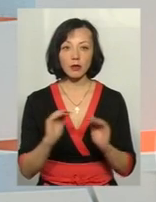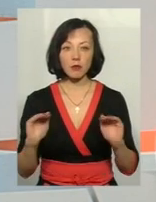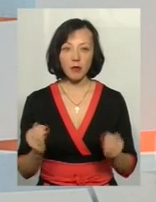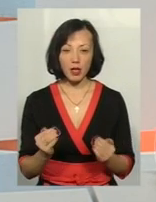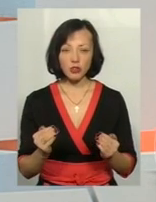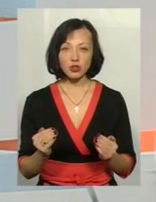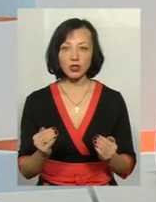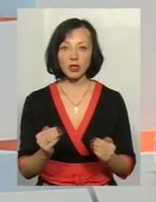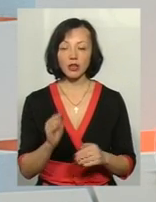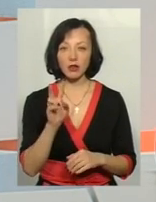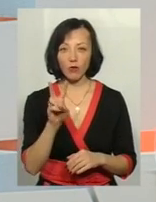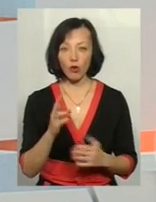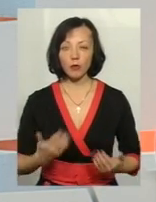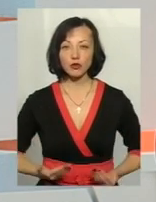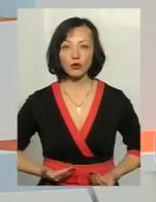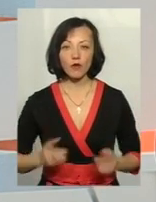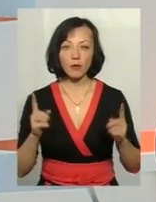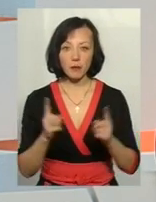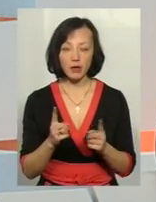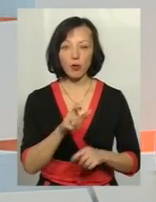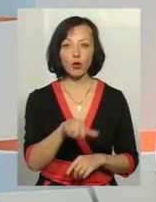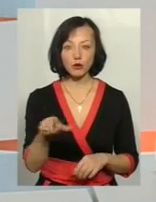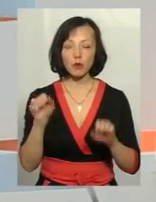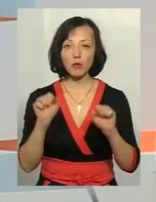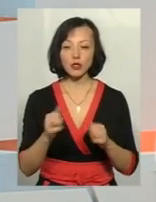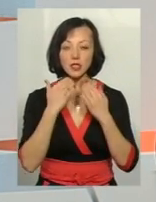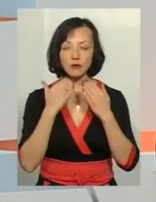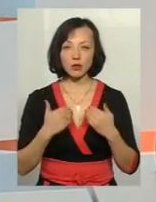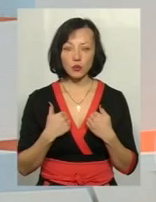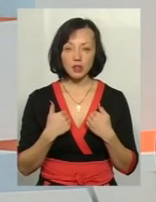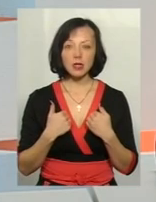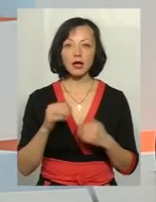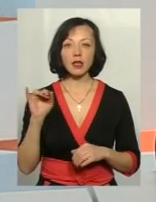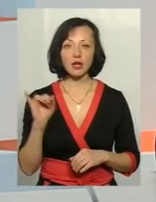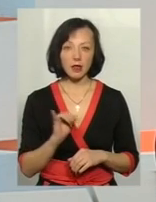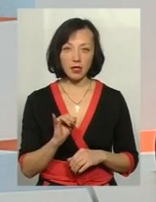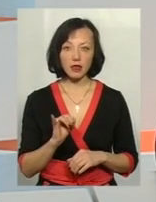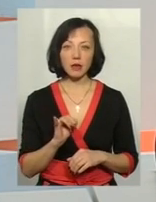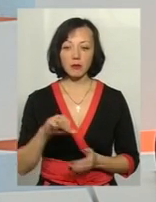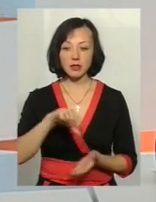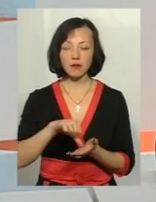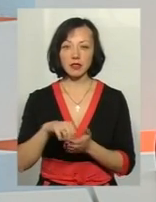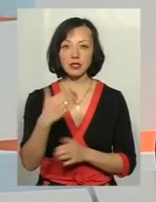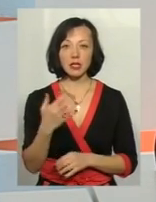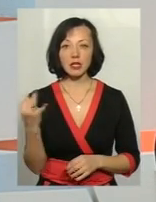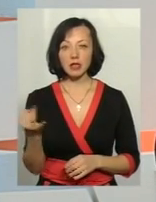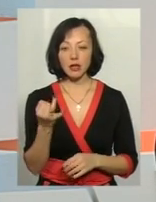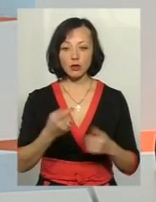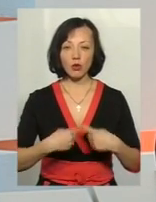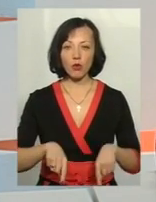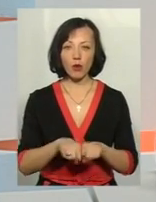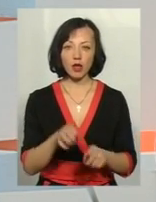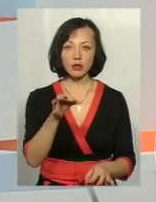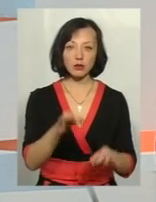двох прожиткових мінімумів, такі особи можуть звернутися до нас. І для представництва їх інтересів і в органах